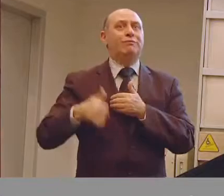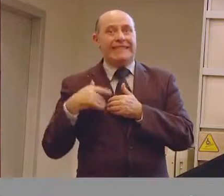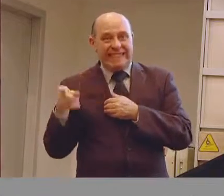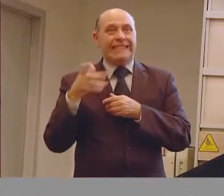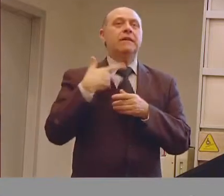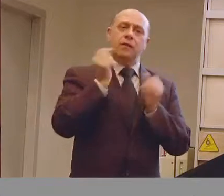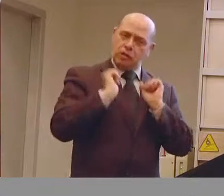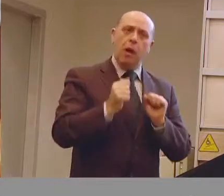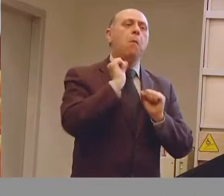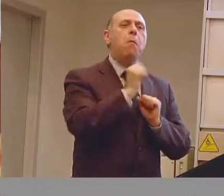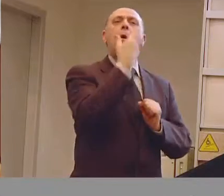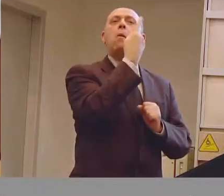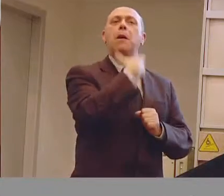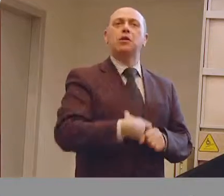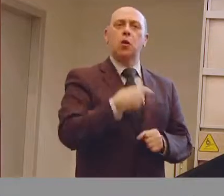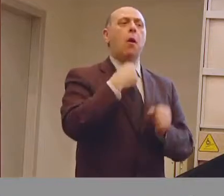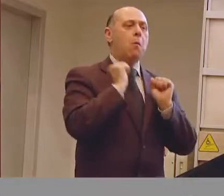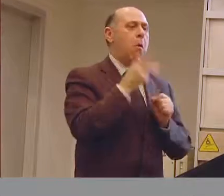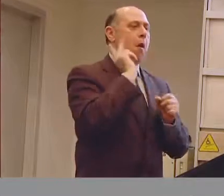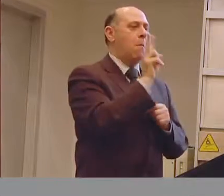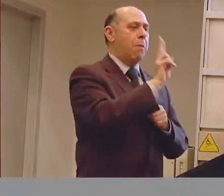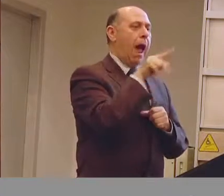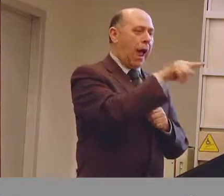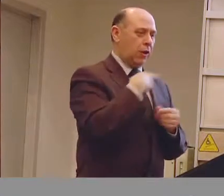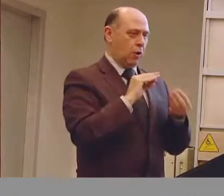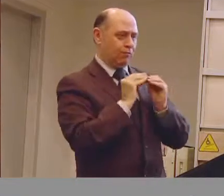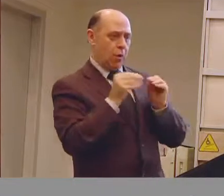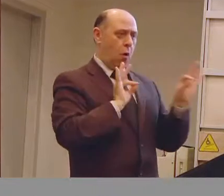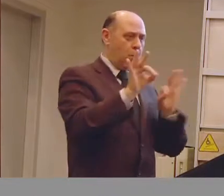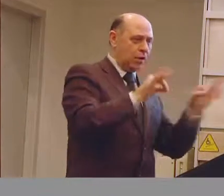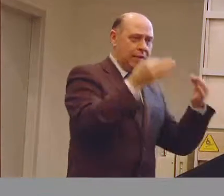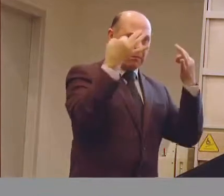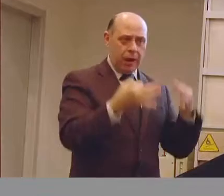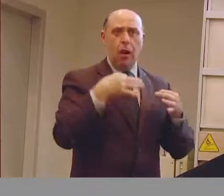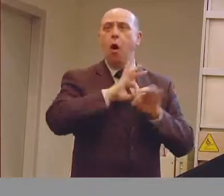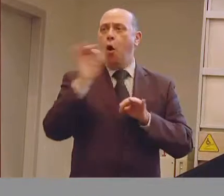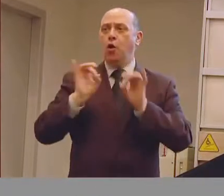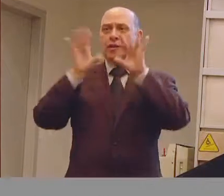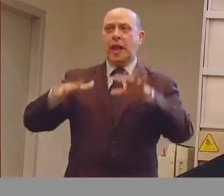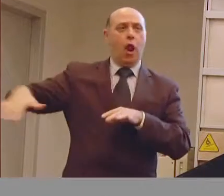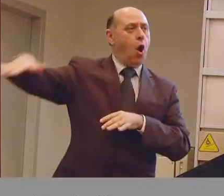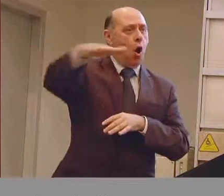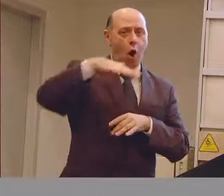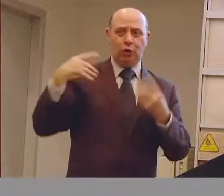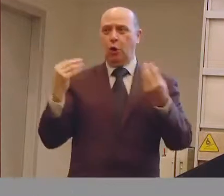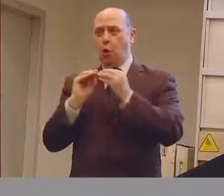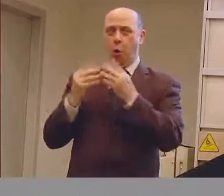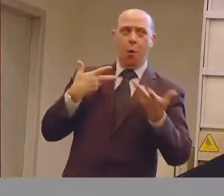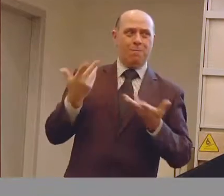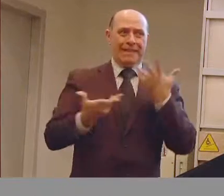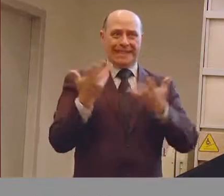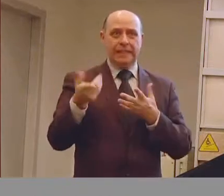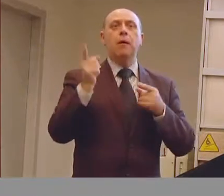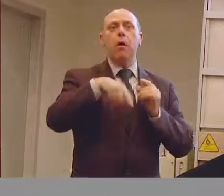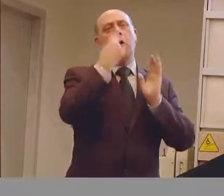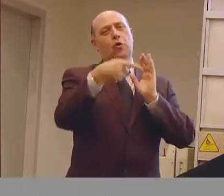quindi come la persona può gestire un bagno, come la persona può gestire un ambiente comune, come può essere un salotto e per finire all'ultimo nella parte finale della